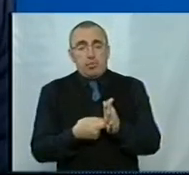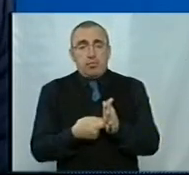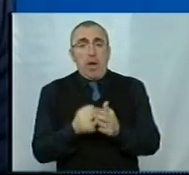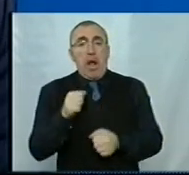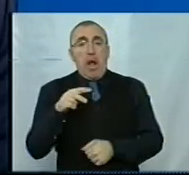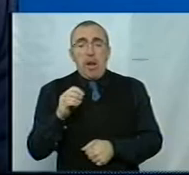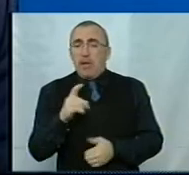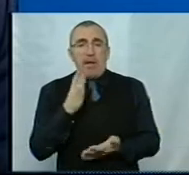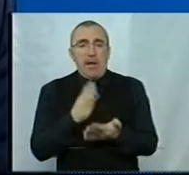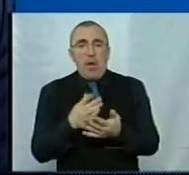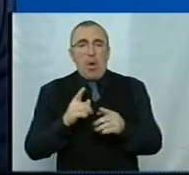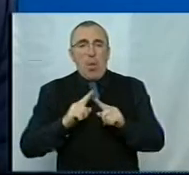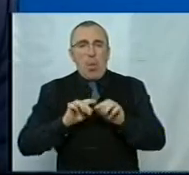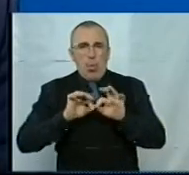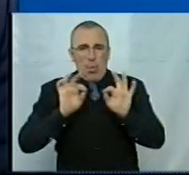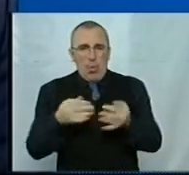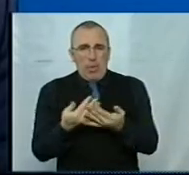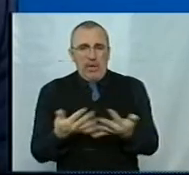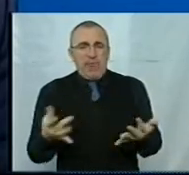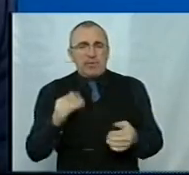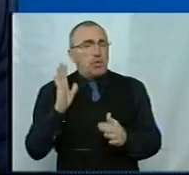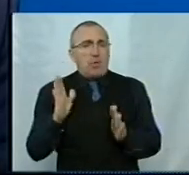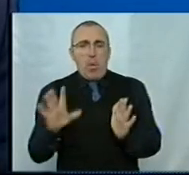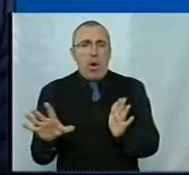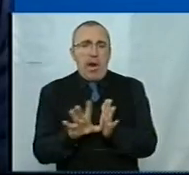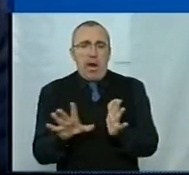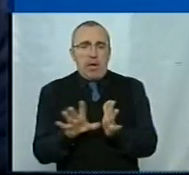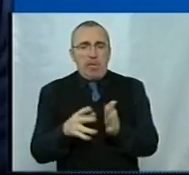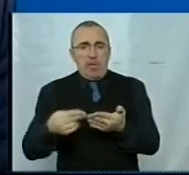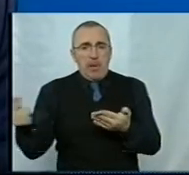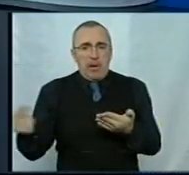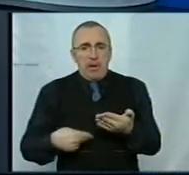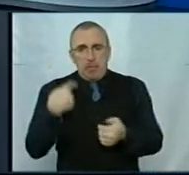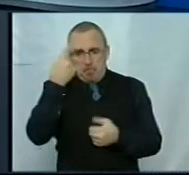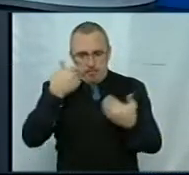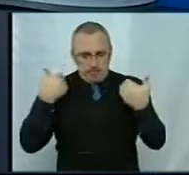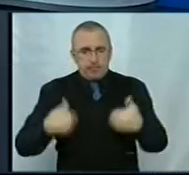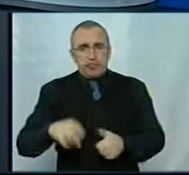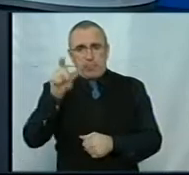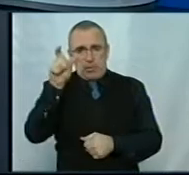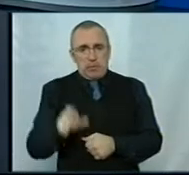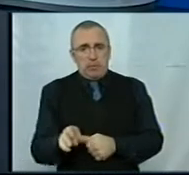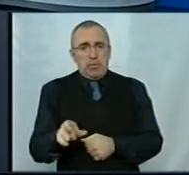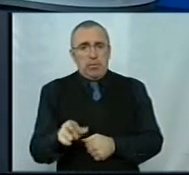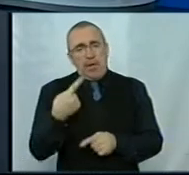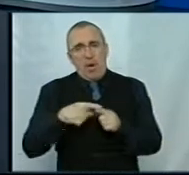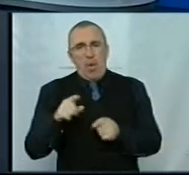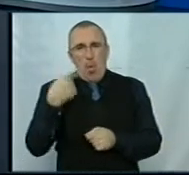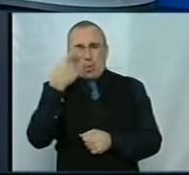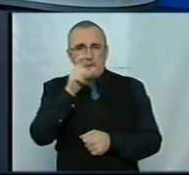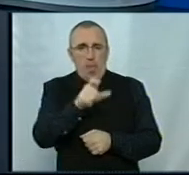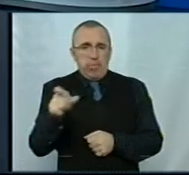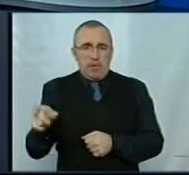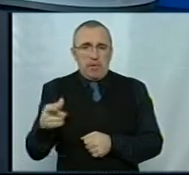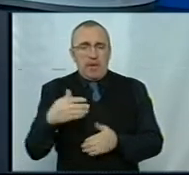Але він не є універсальним ключем. То електронний підпис персональної людини. А мова йде